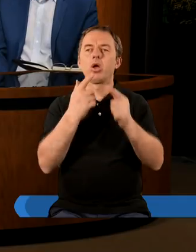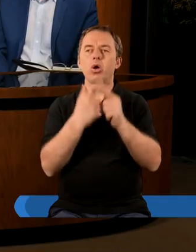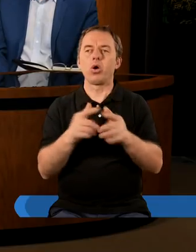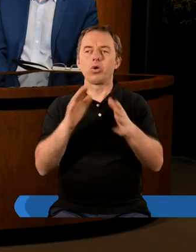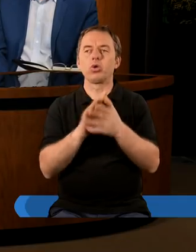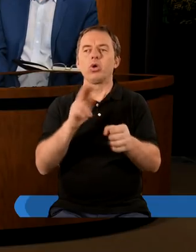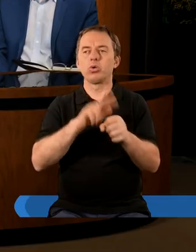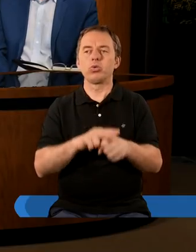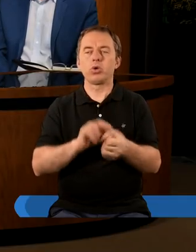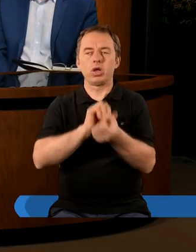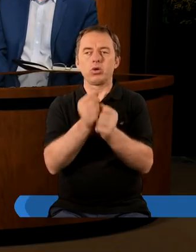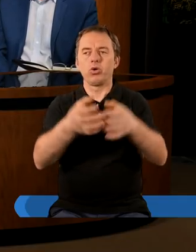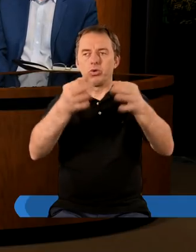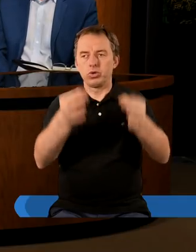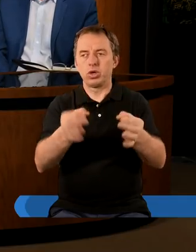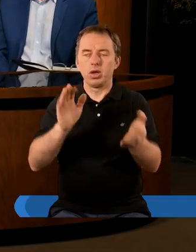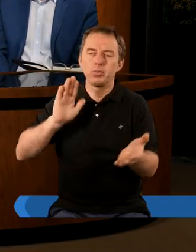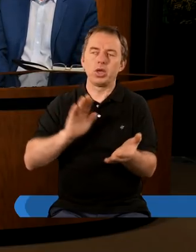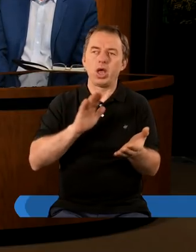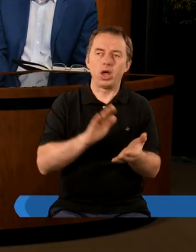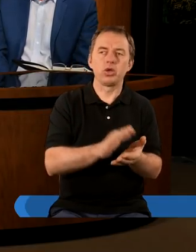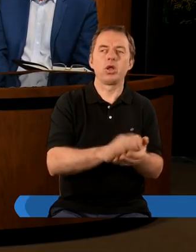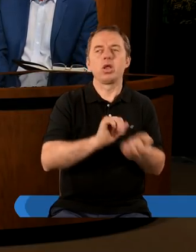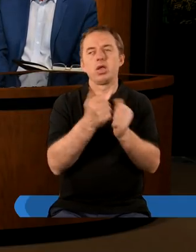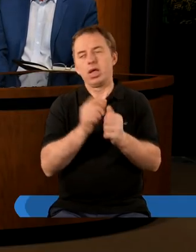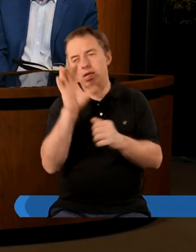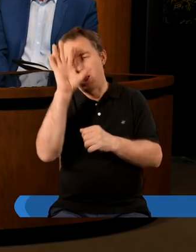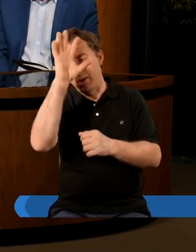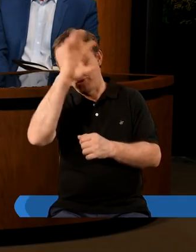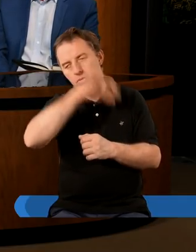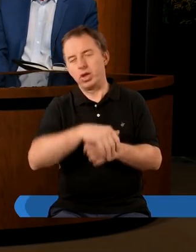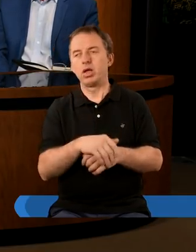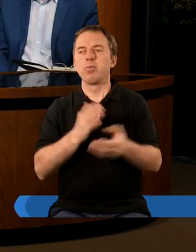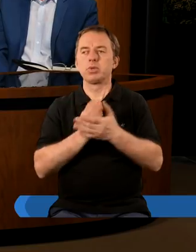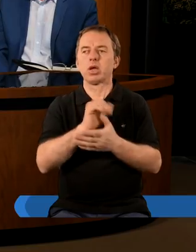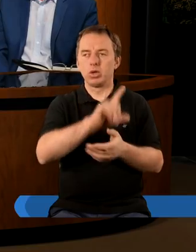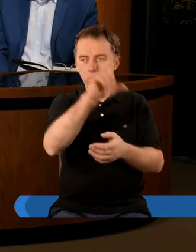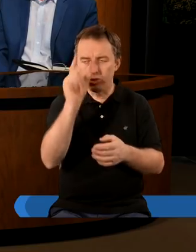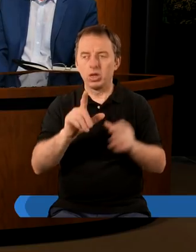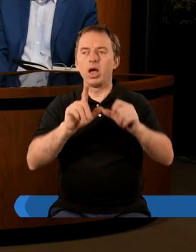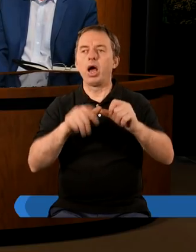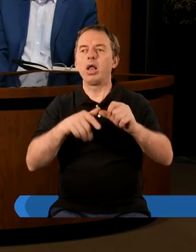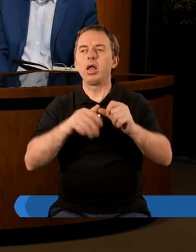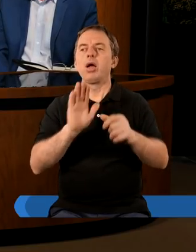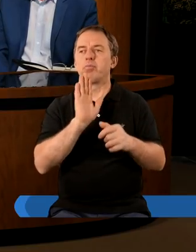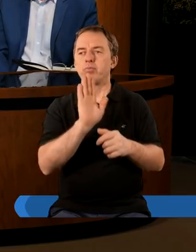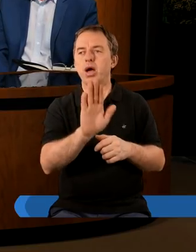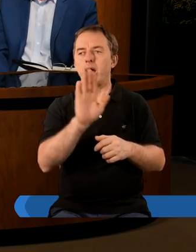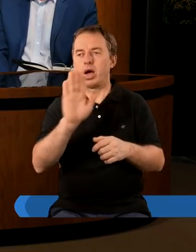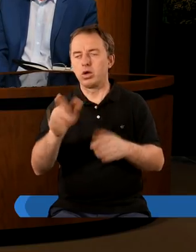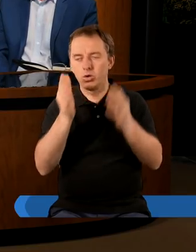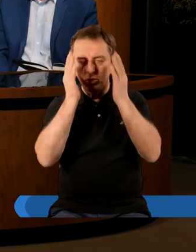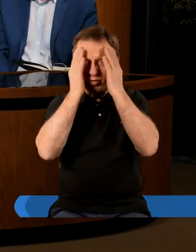kościołów, które są gdzieś w jakiejś mniejszości, być może jakieś zapomniane przez ludzi, ale mają